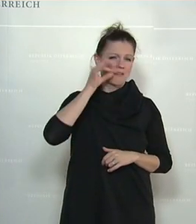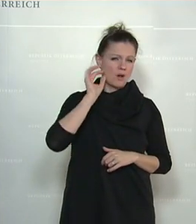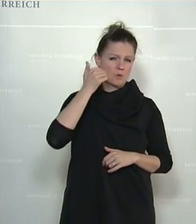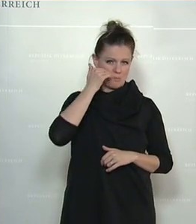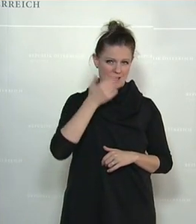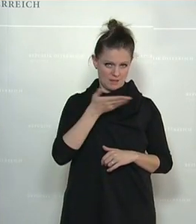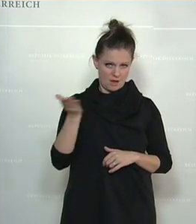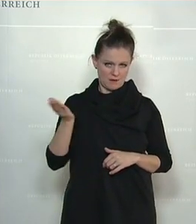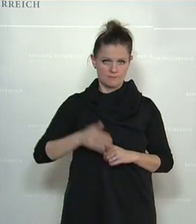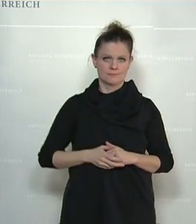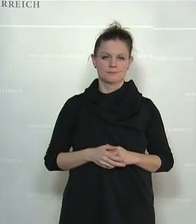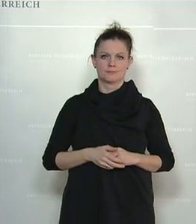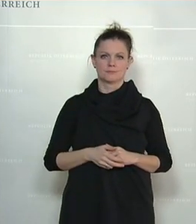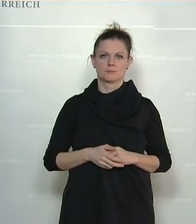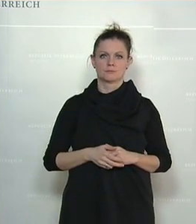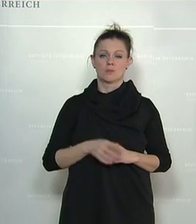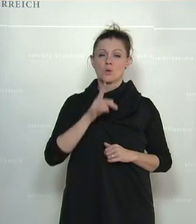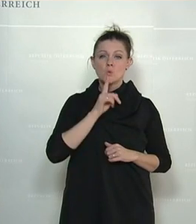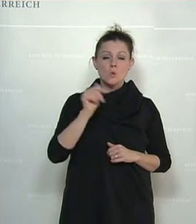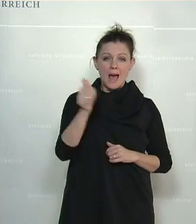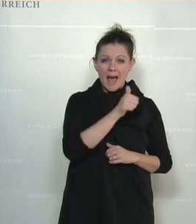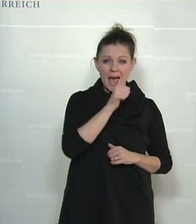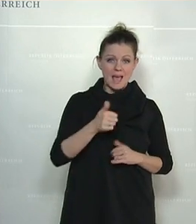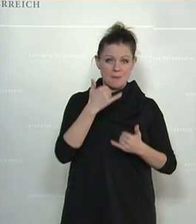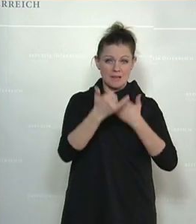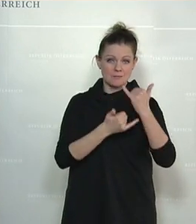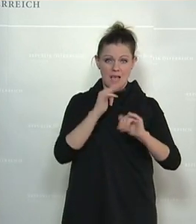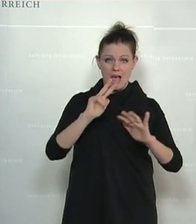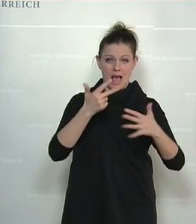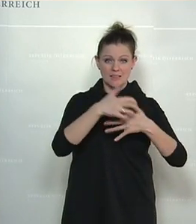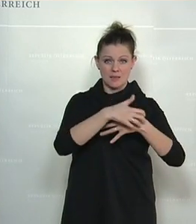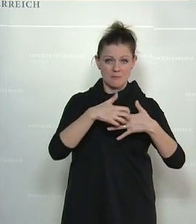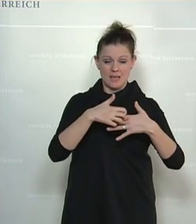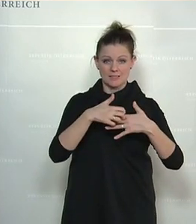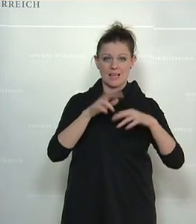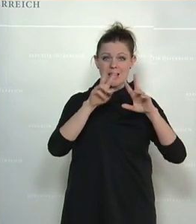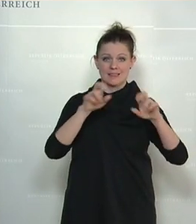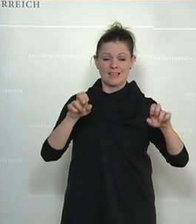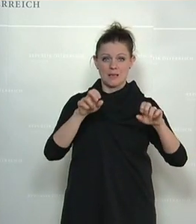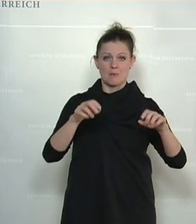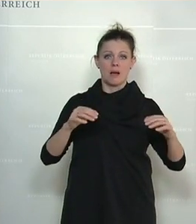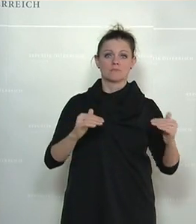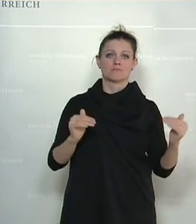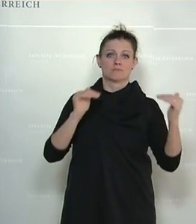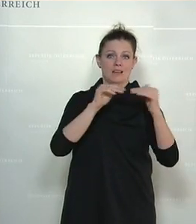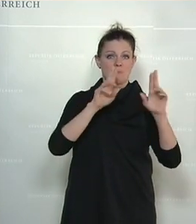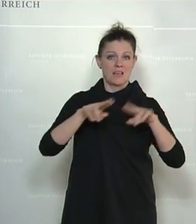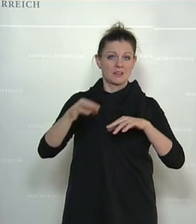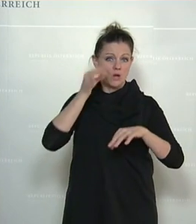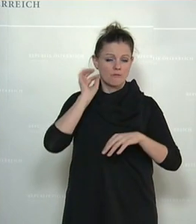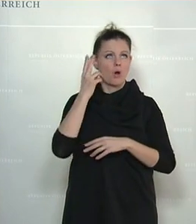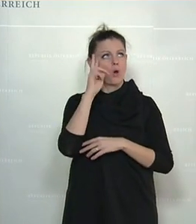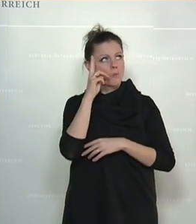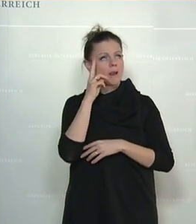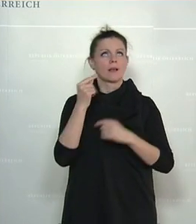Männer, nur einmal im Jahr, am 8. März über Gleichberechtigung der Frauen nachzudenken und darüber zu diskutieren,